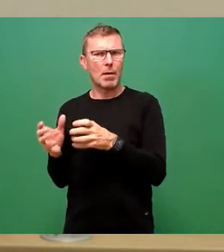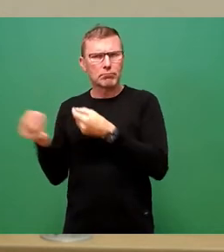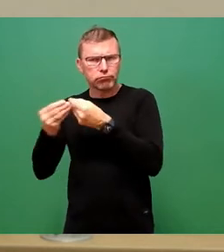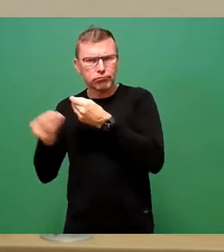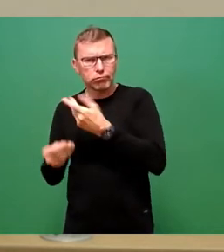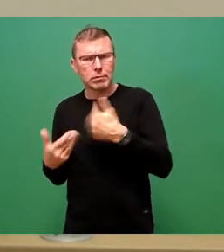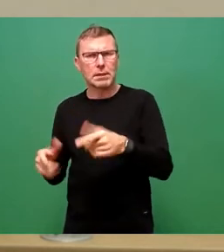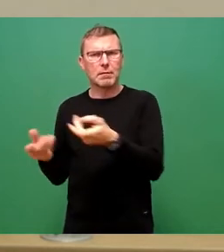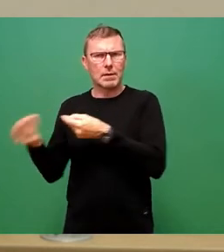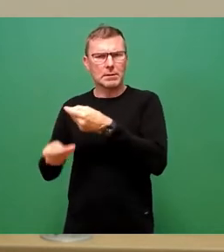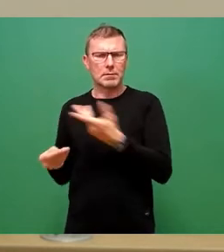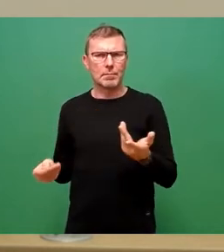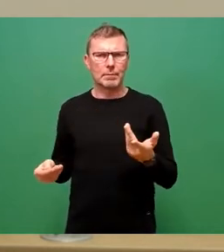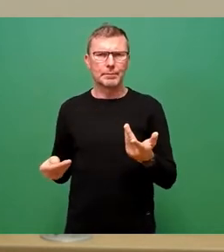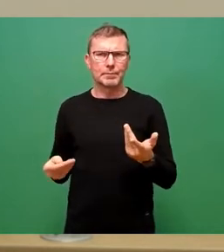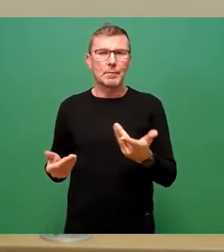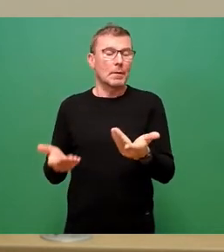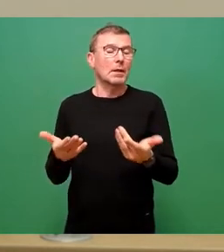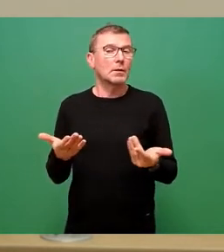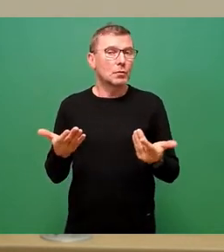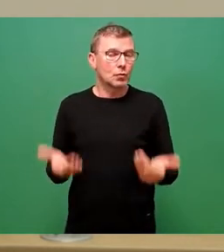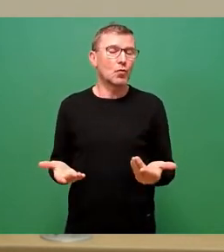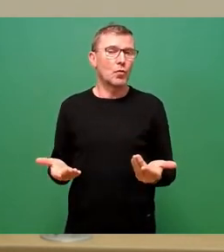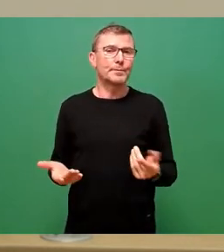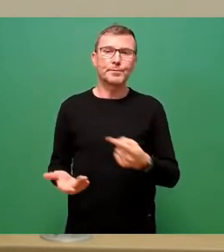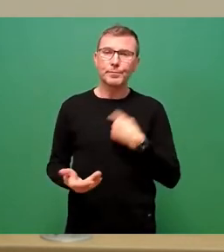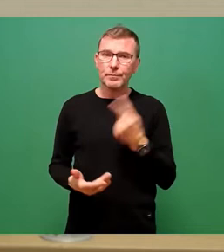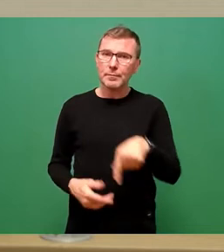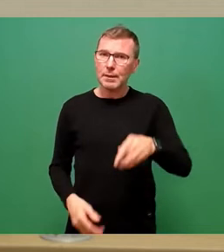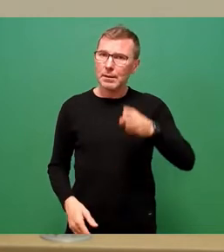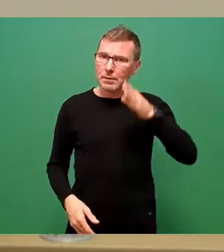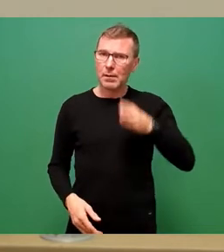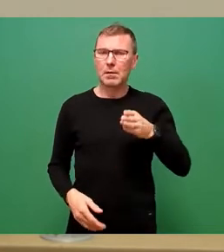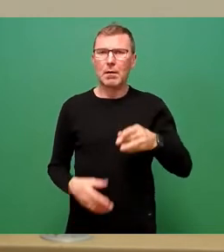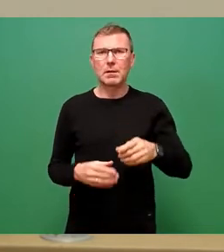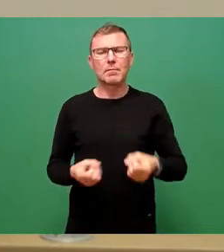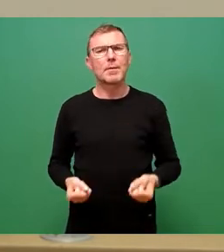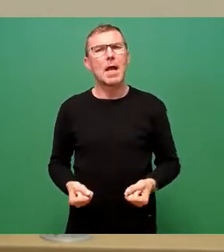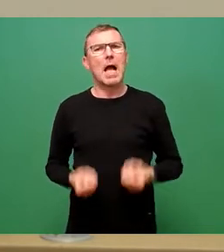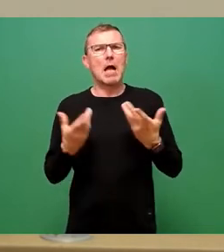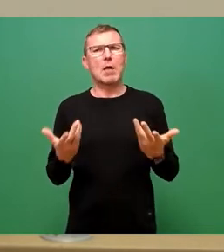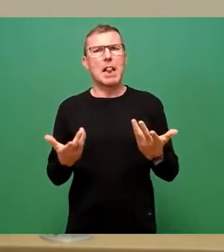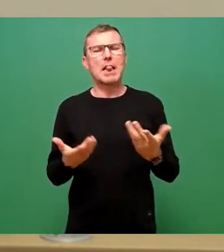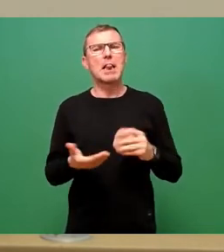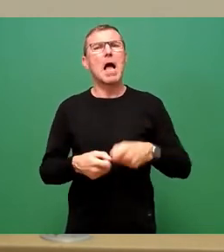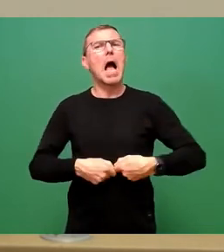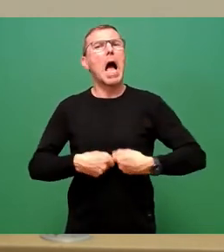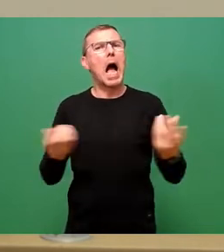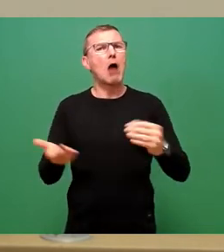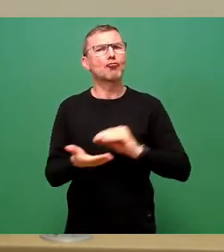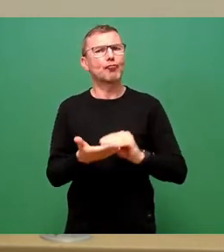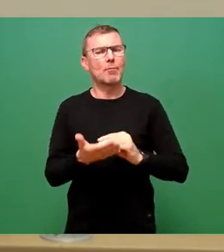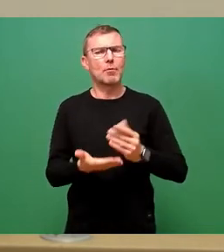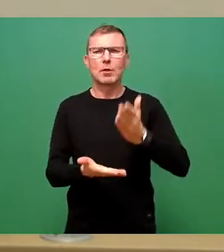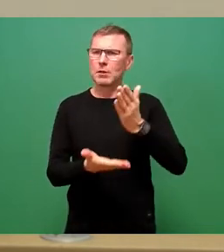Und es ist so, dass wir gerade die Ausschreibung beenden für